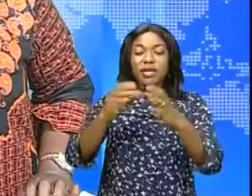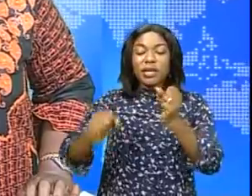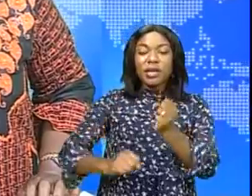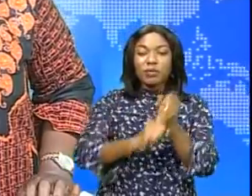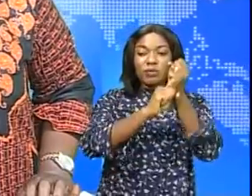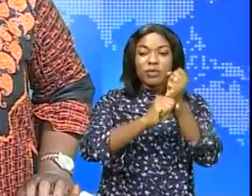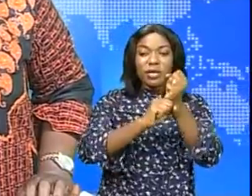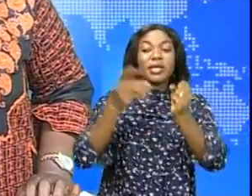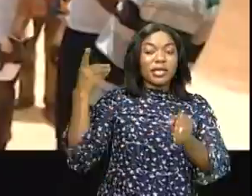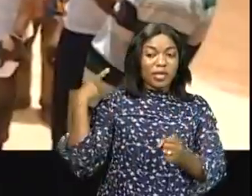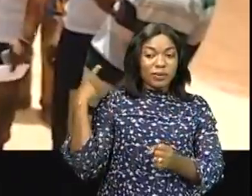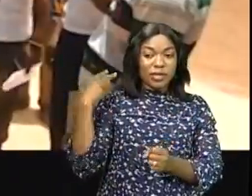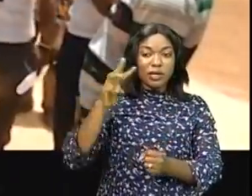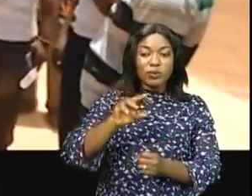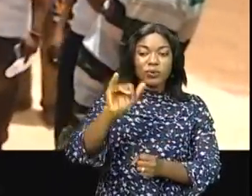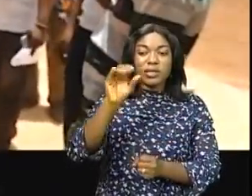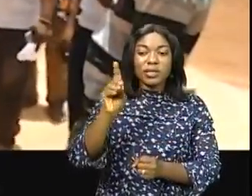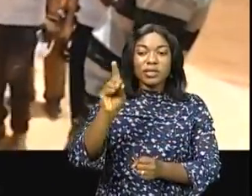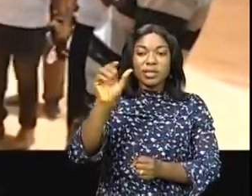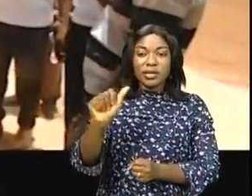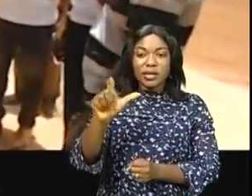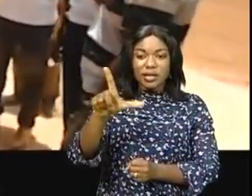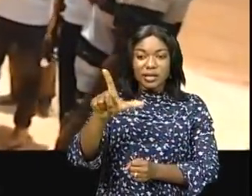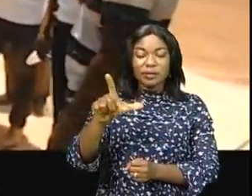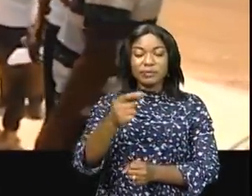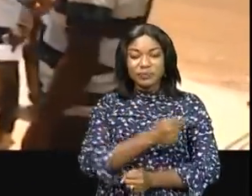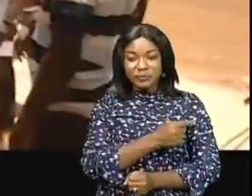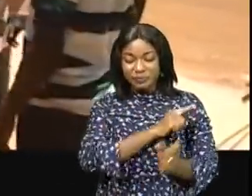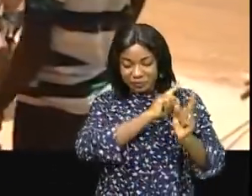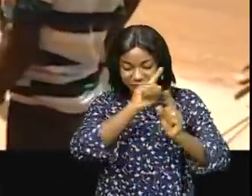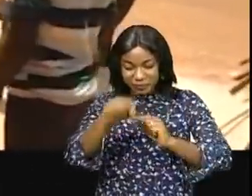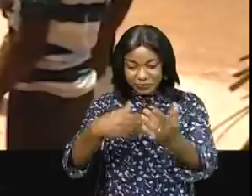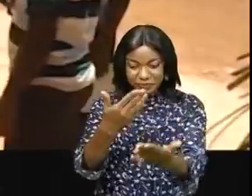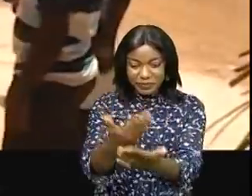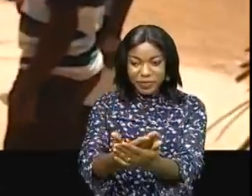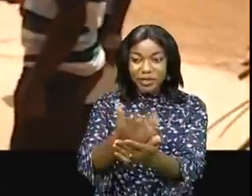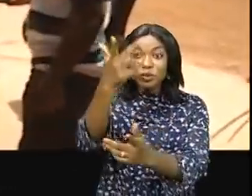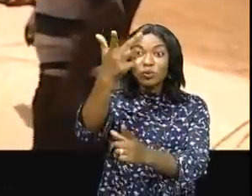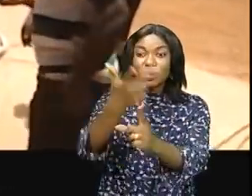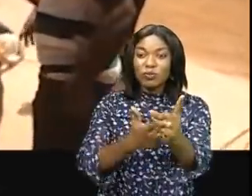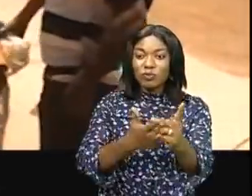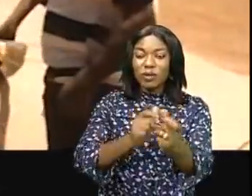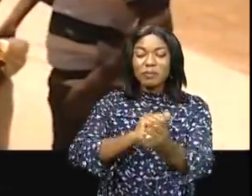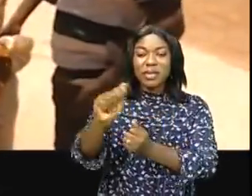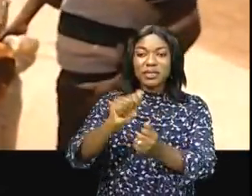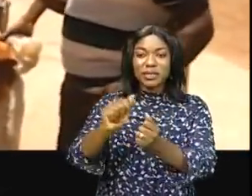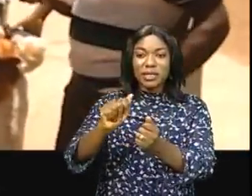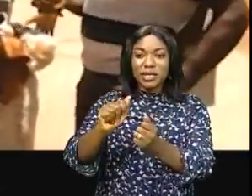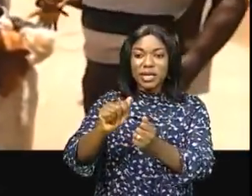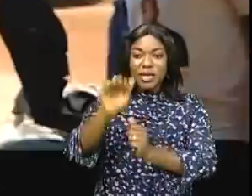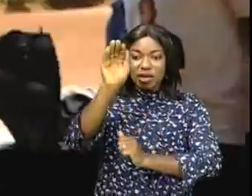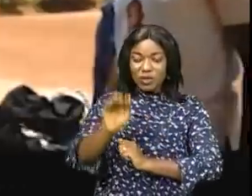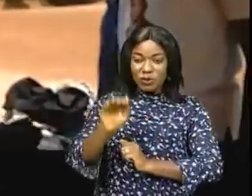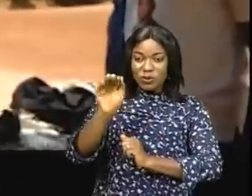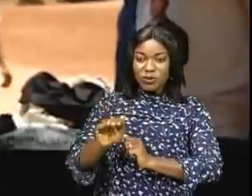Chimène Dundrou. Environ trois mois passés en conflit a été opposé. Le Bantou et le